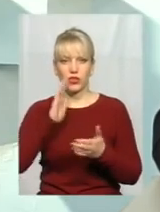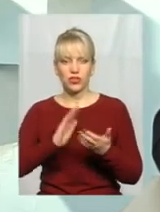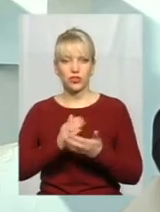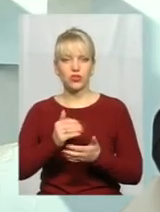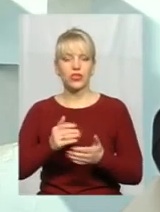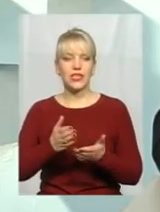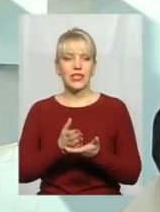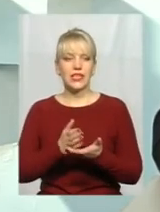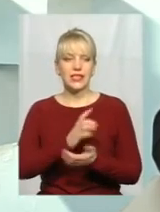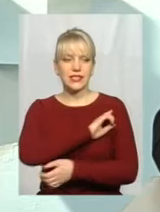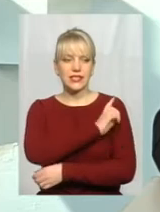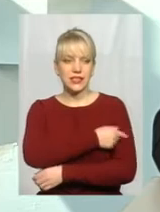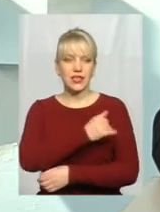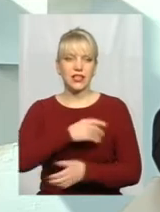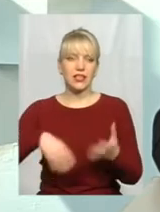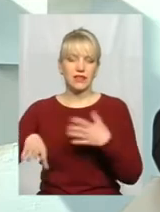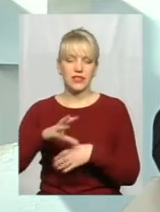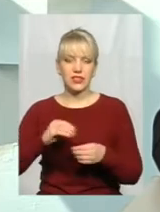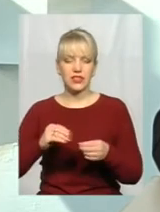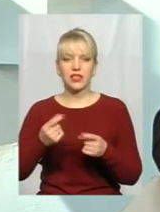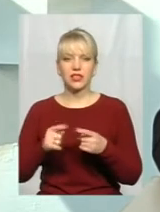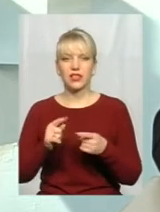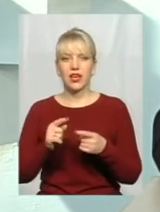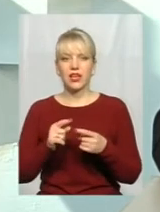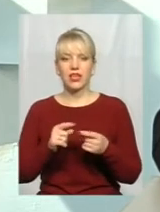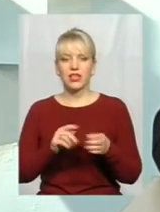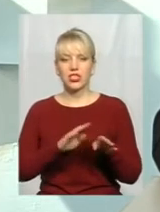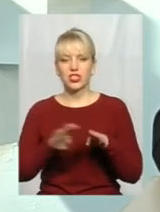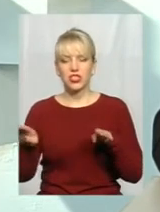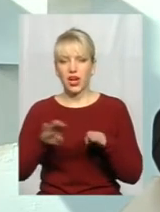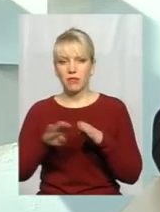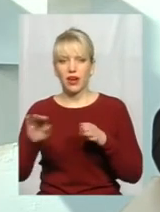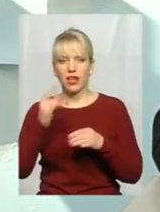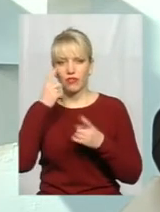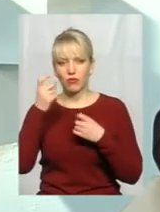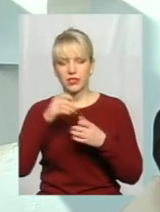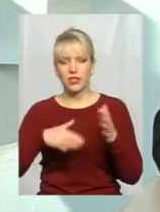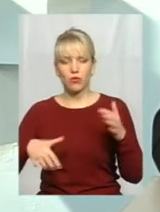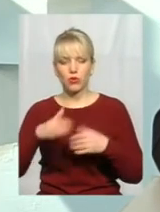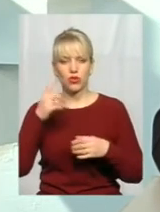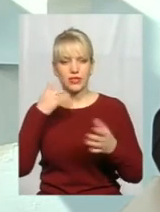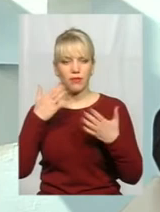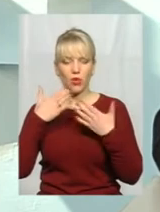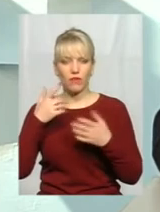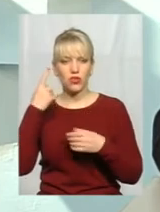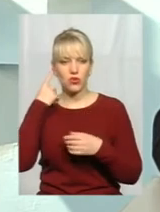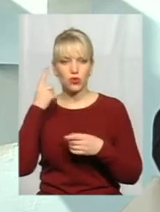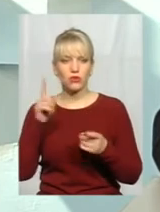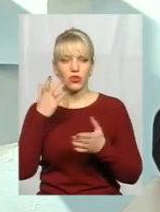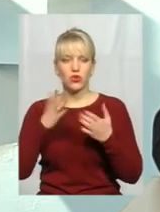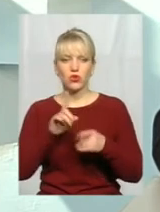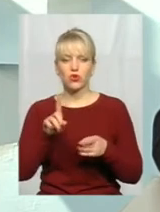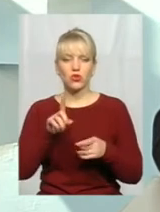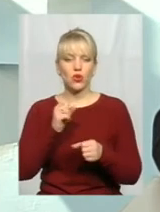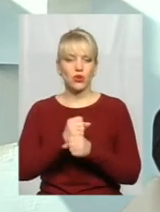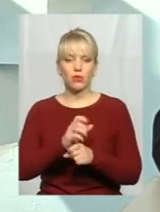ми на всіх щабелях інформаційного простору, спілкуванні чуємо, якщо щось робиться не так, як